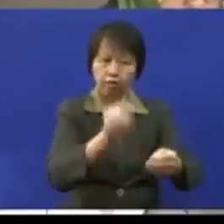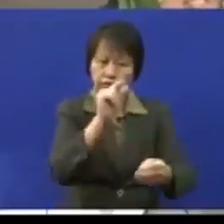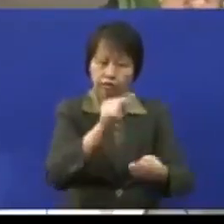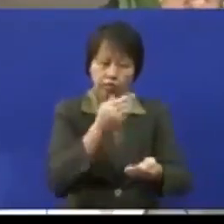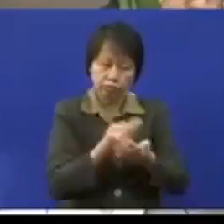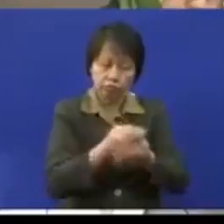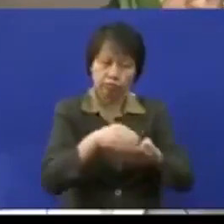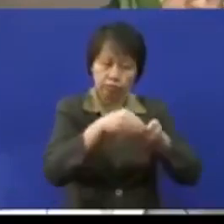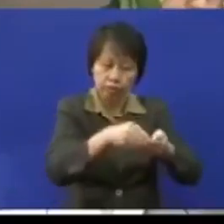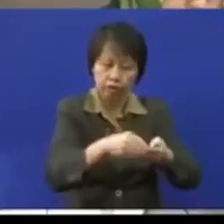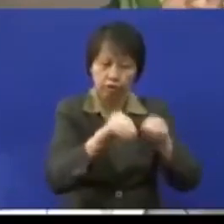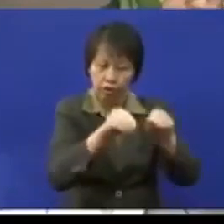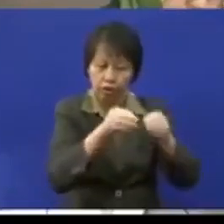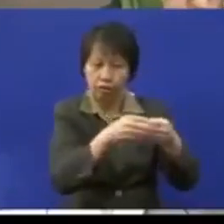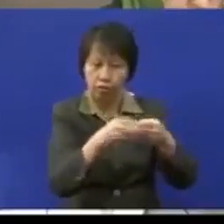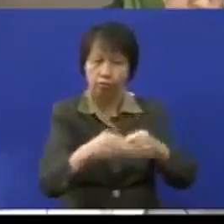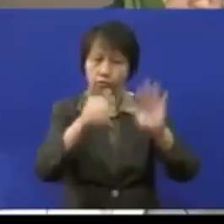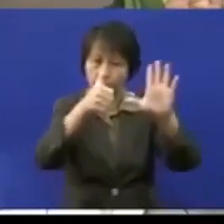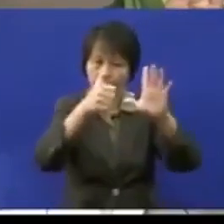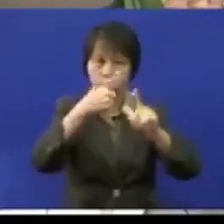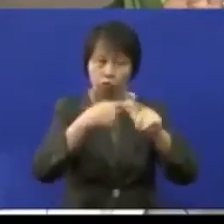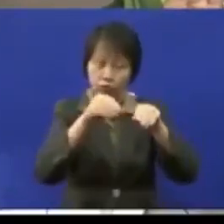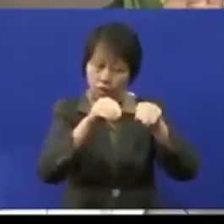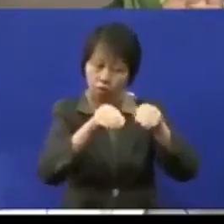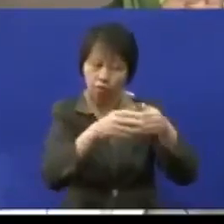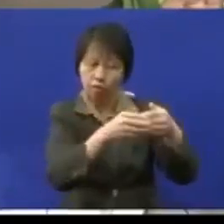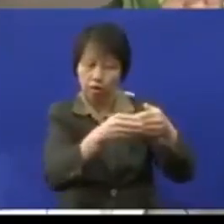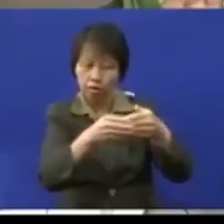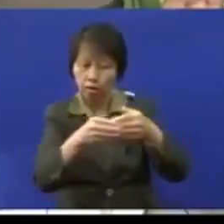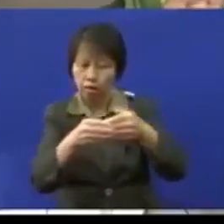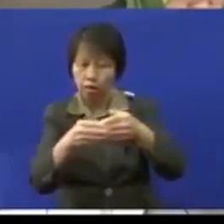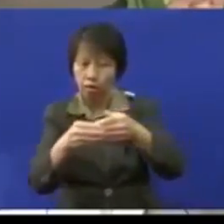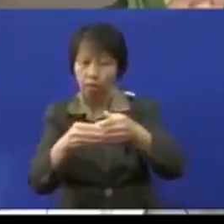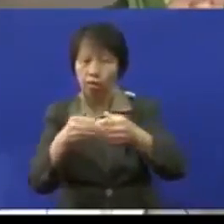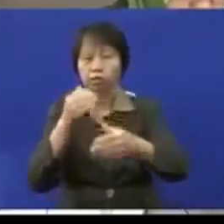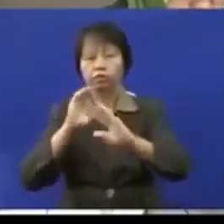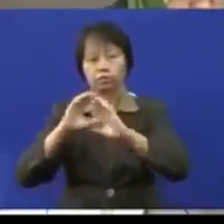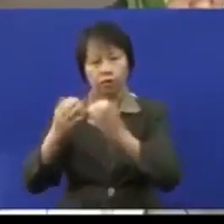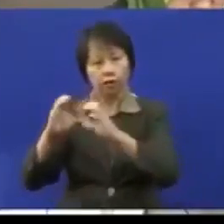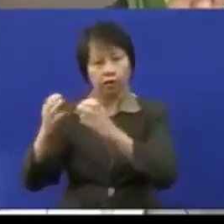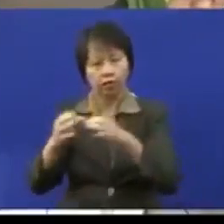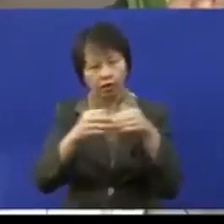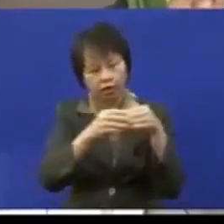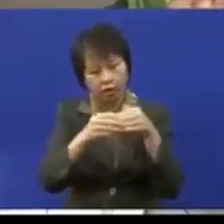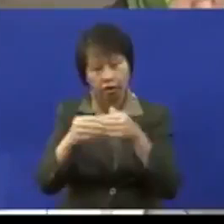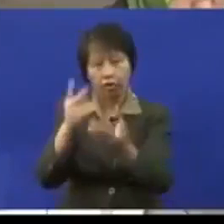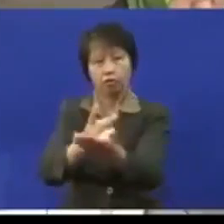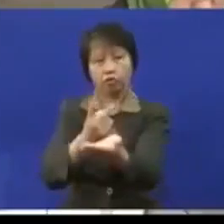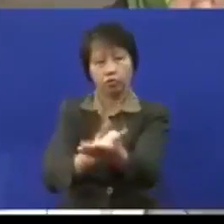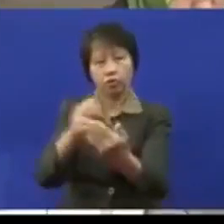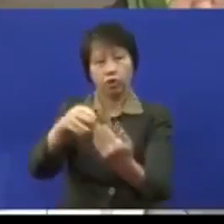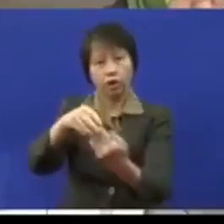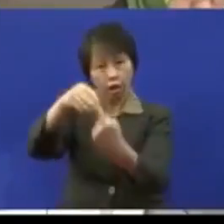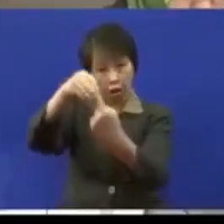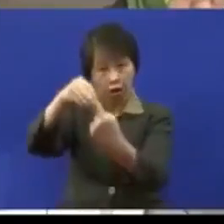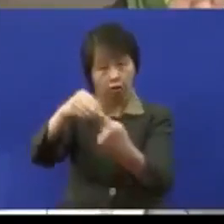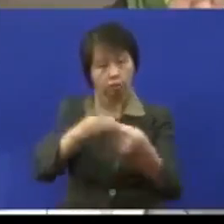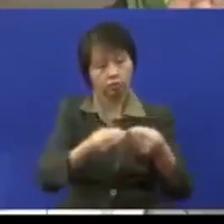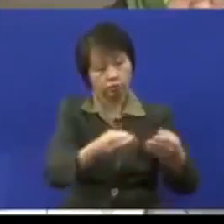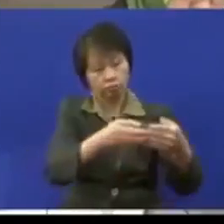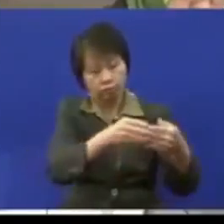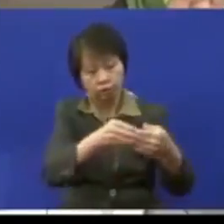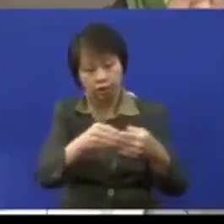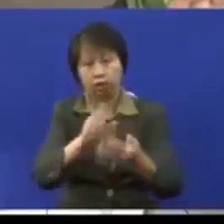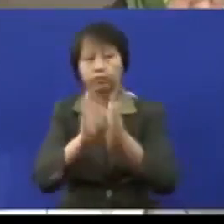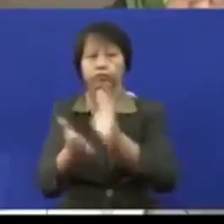insentif dan juga bimbingan selama 6 bulan mungkin untuk mereka pergi kepada kelas-kelas ataupun program-program khas supaya ianya